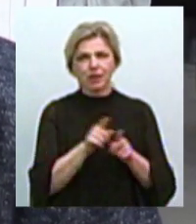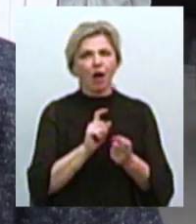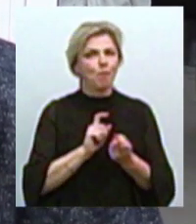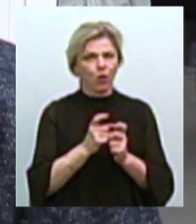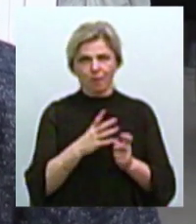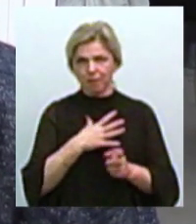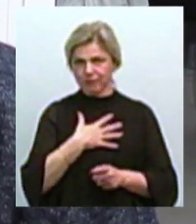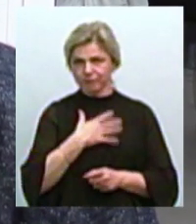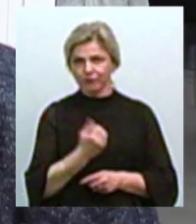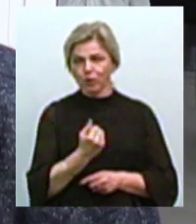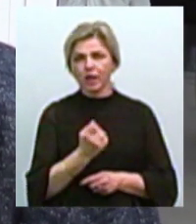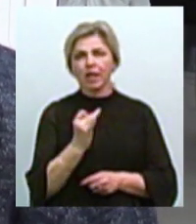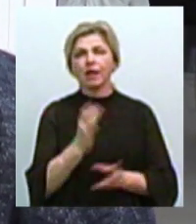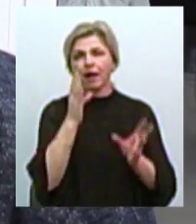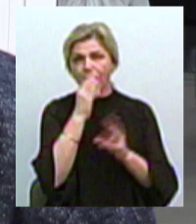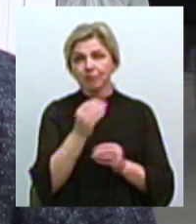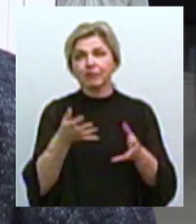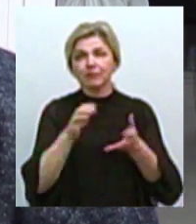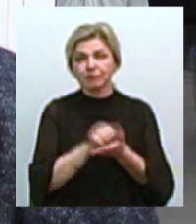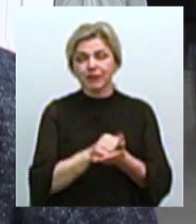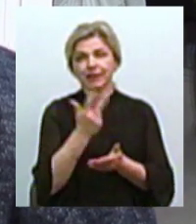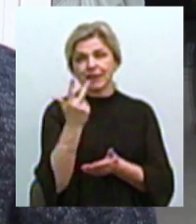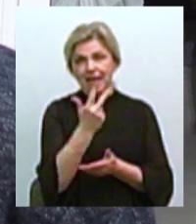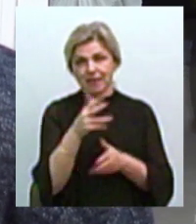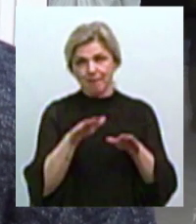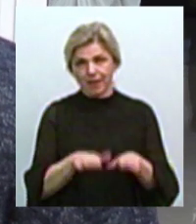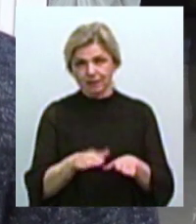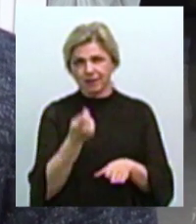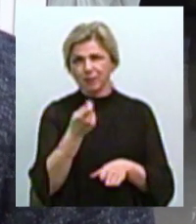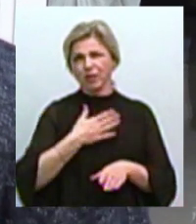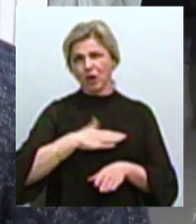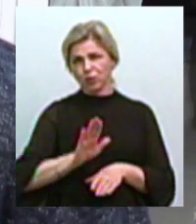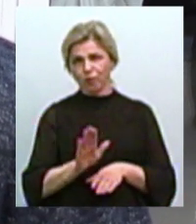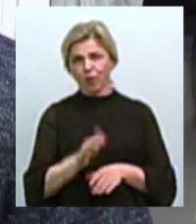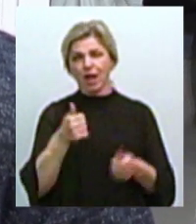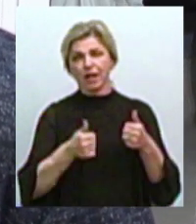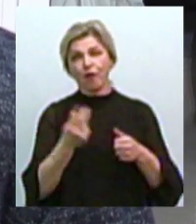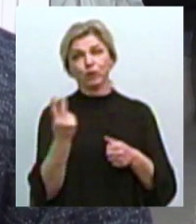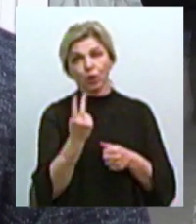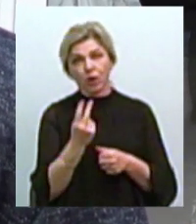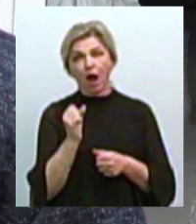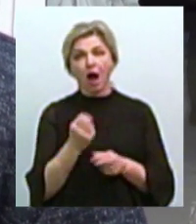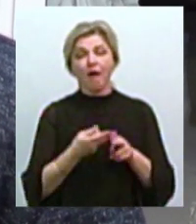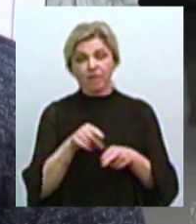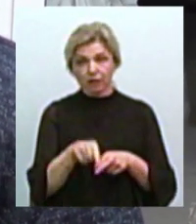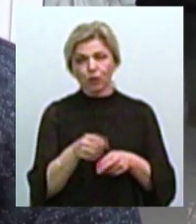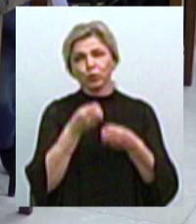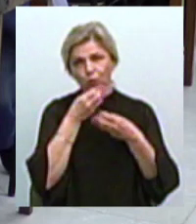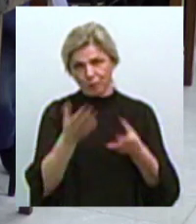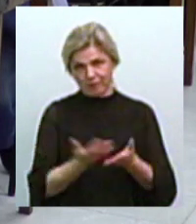напружена. Далося зайняти третє місце. Трохи незадоволений був. По рейтингу другий, але в цілому добре вийшло.